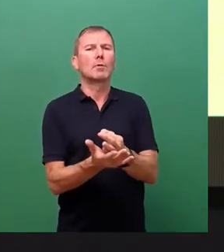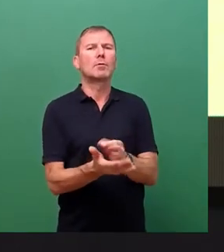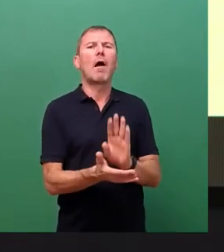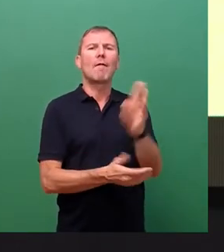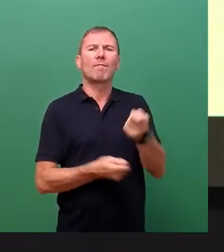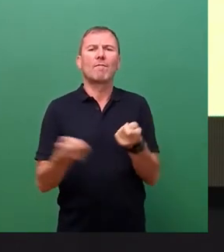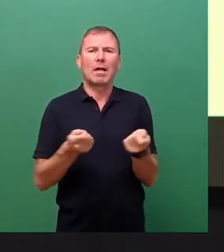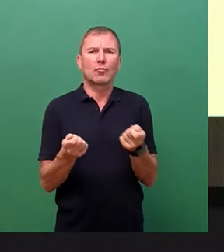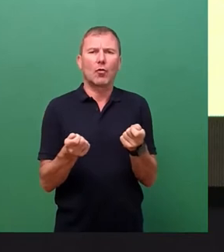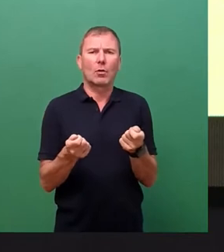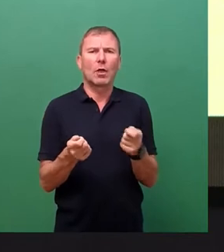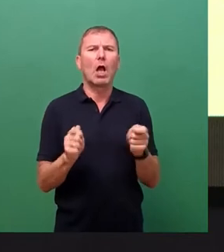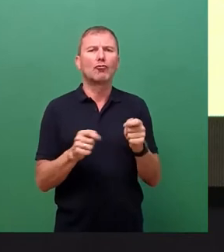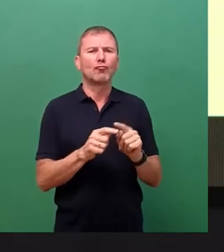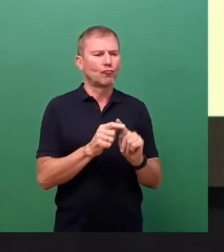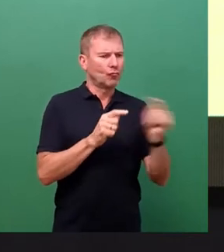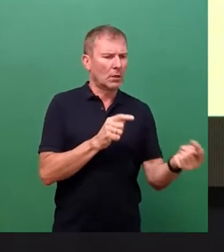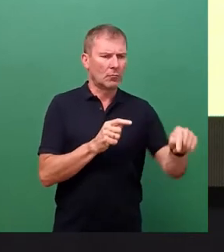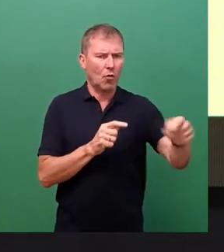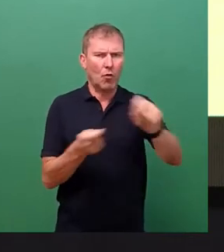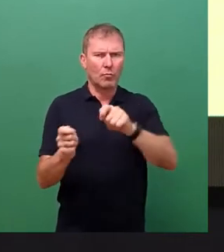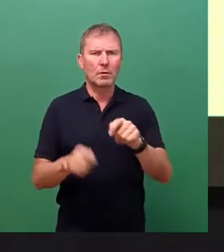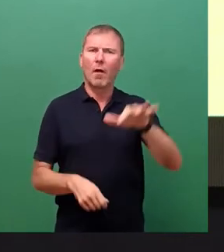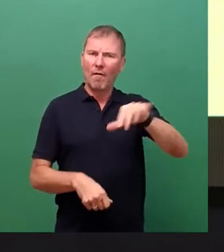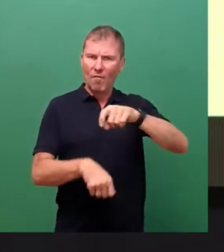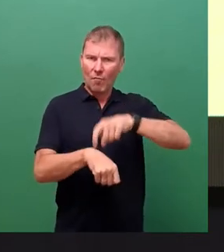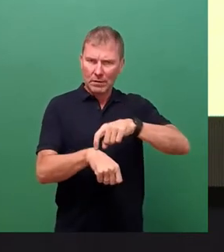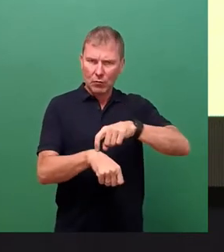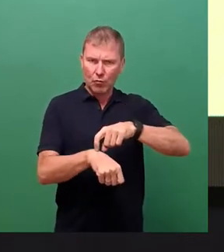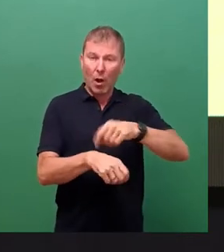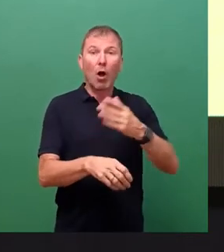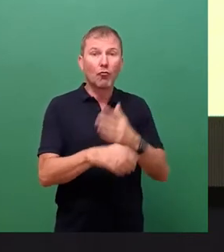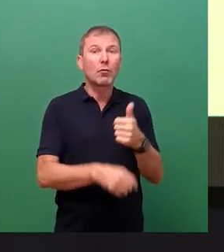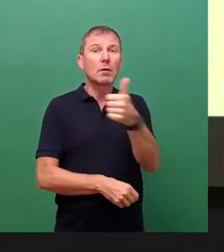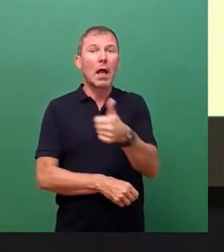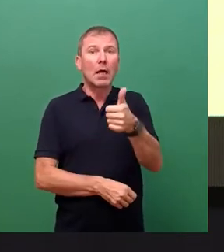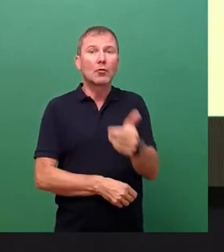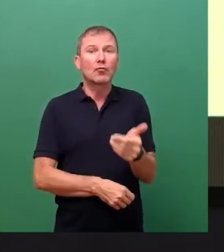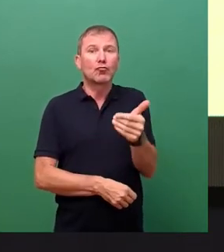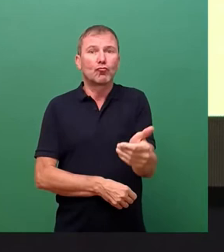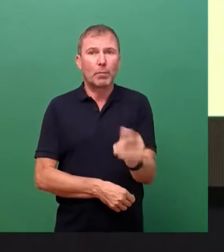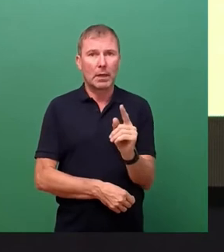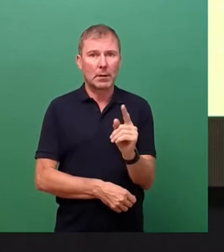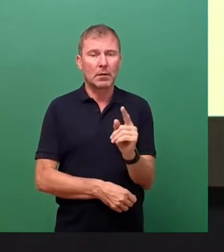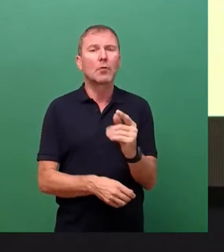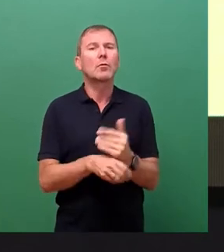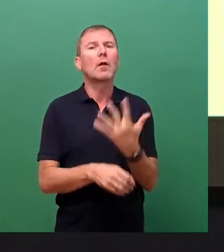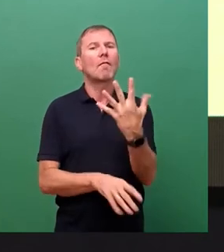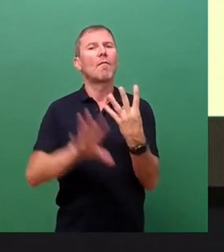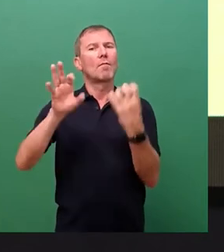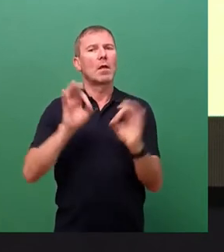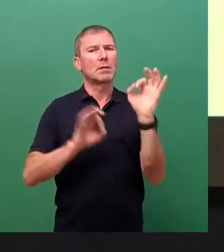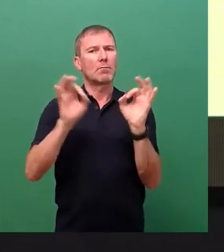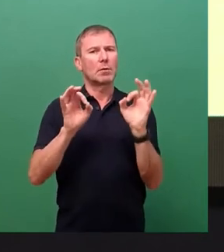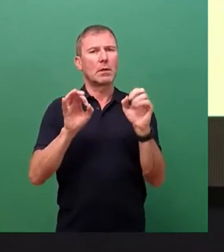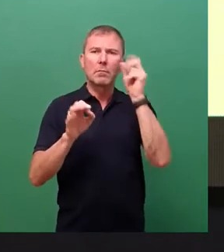gestaffelte Schalthandlungen. Um 15 Uhr, also bereits eine Stunde später, waren 95 Prozent der Kunden